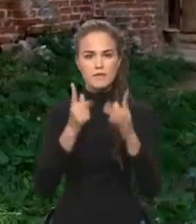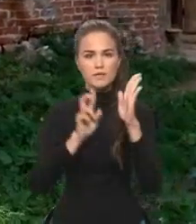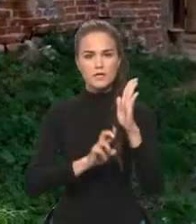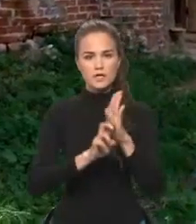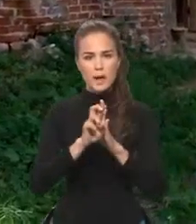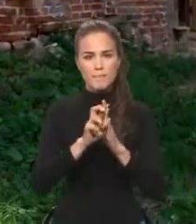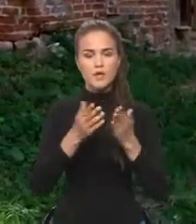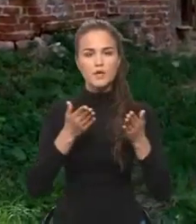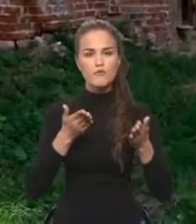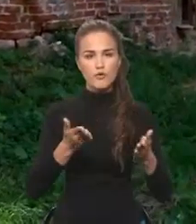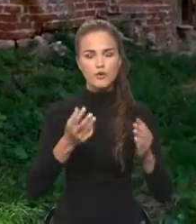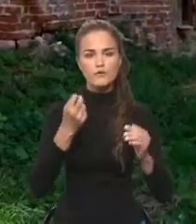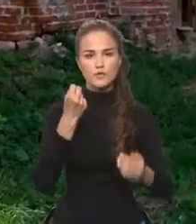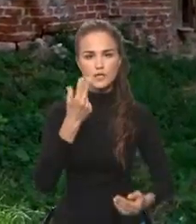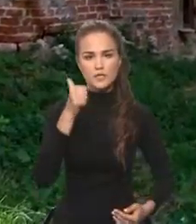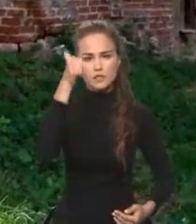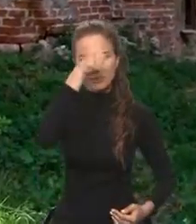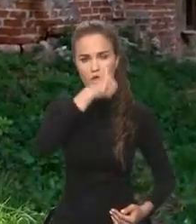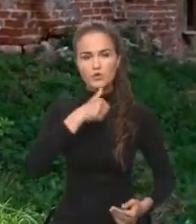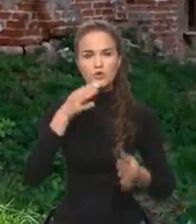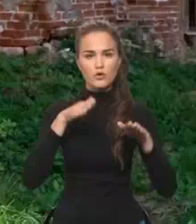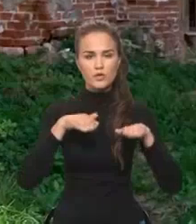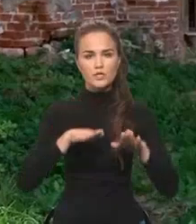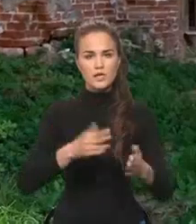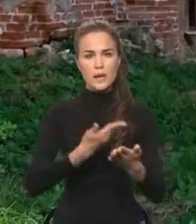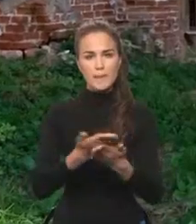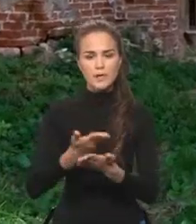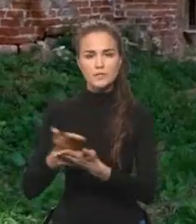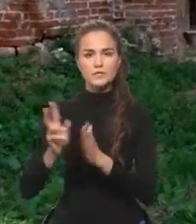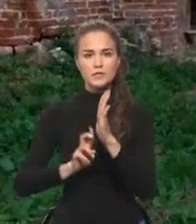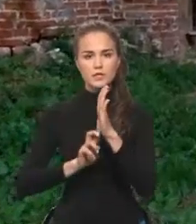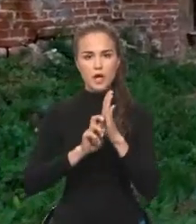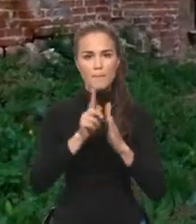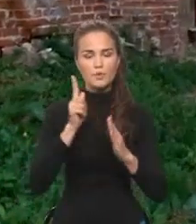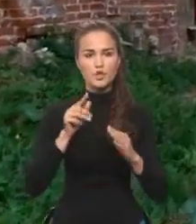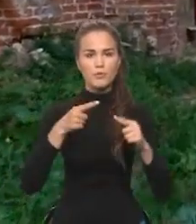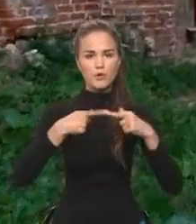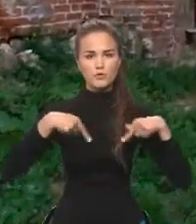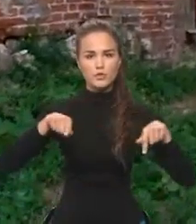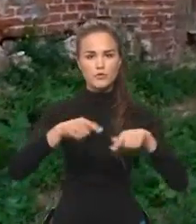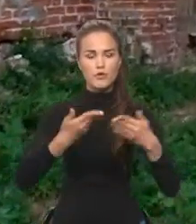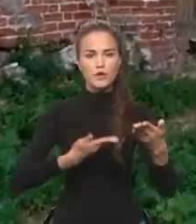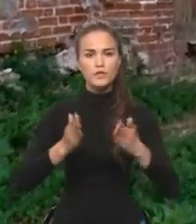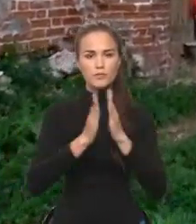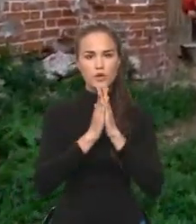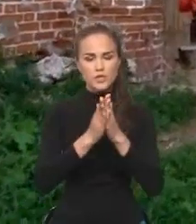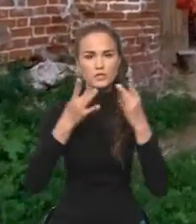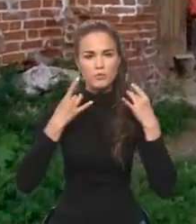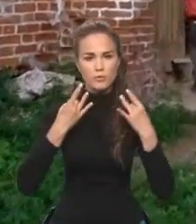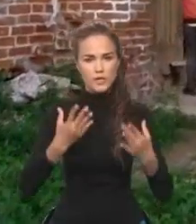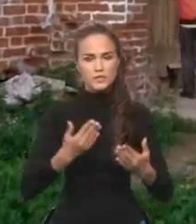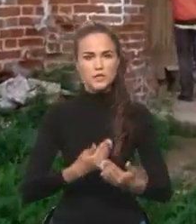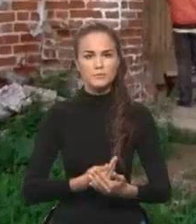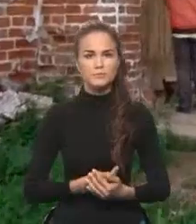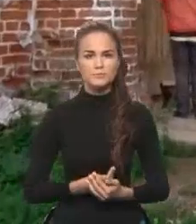И вот в 13-м году решили обкосить храм, чтобы вокруг него ходить и молиться по праздникам